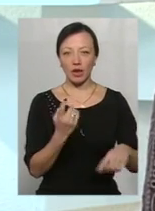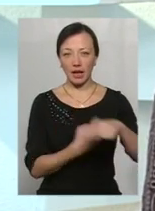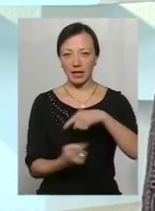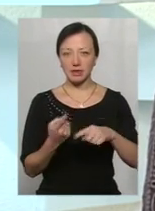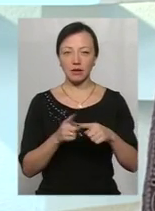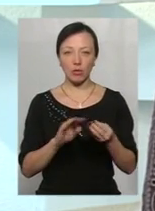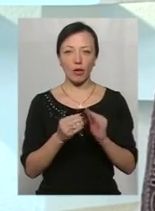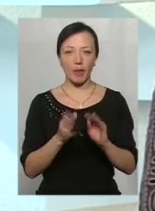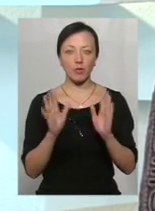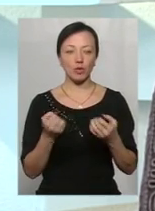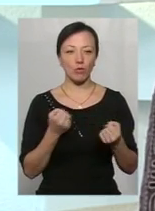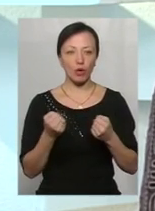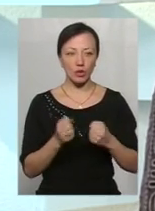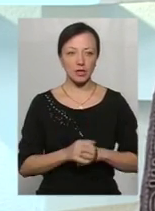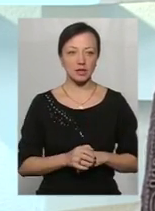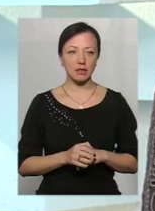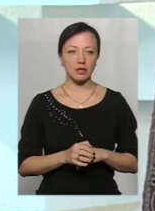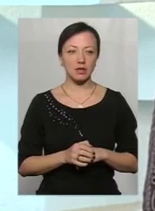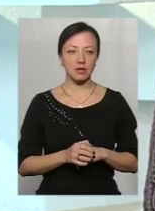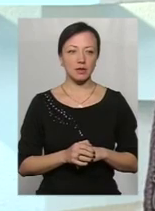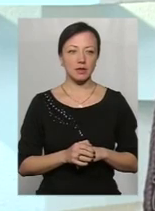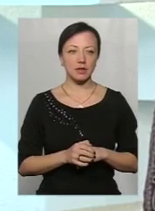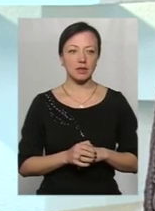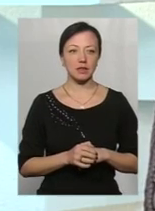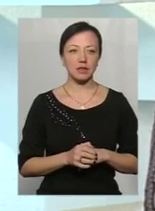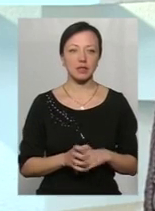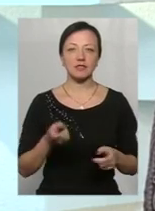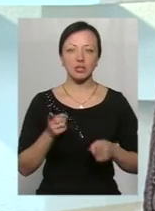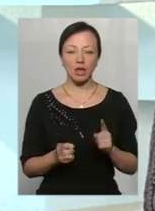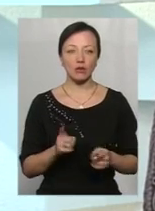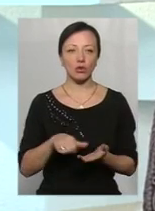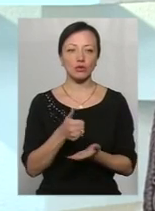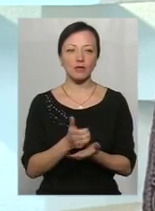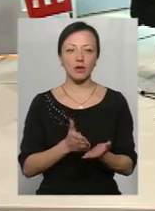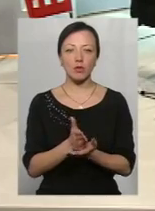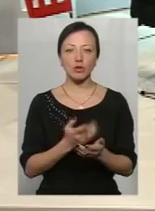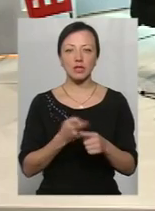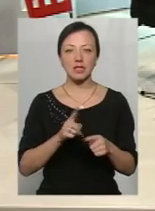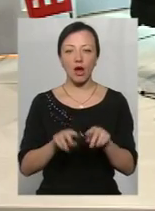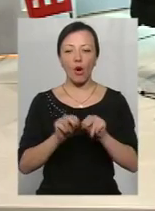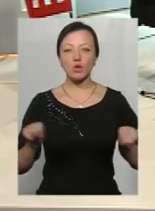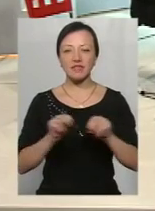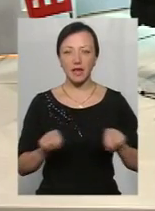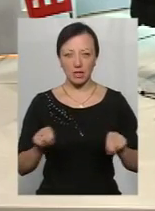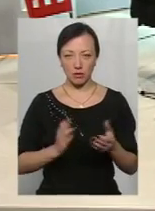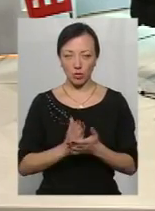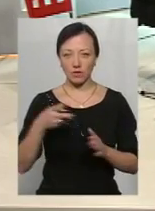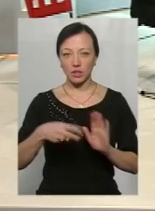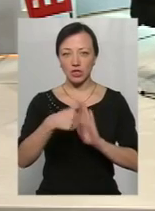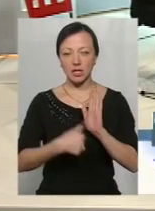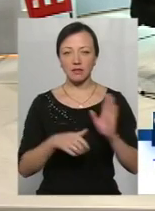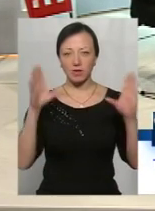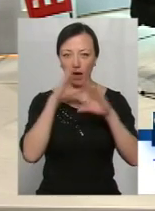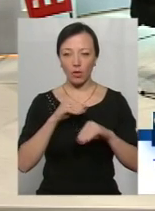проблемою будемо боротися. Ну, звичайно, з основних послуг це є в нас освітянська послуга. У 2016 році нам